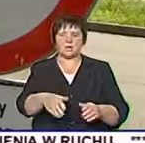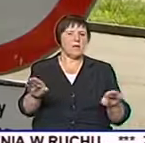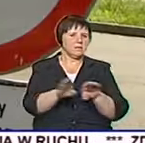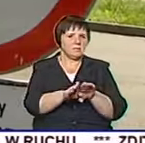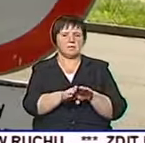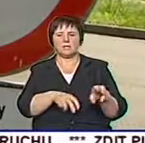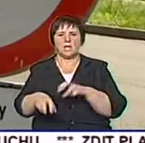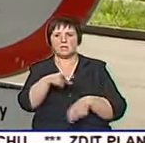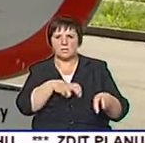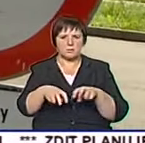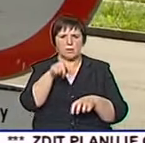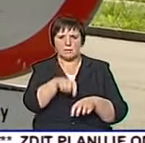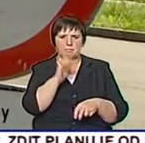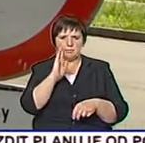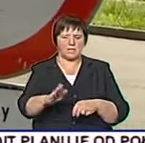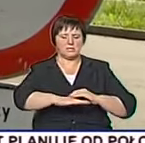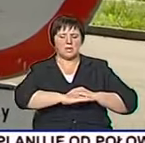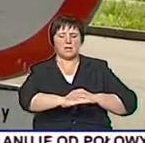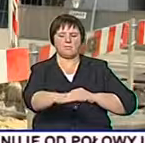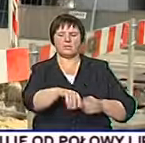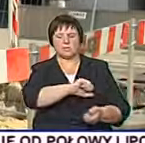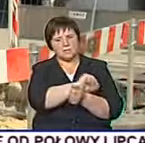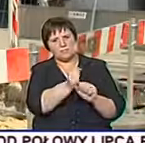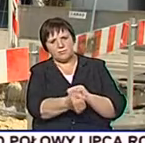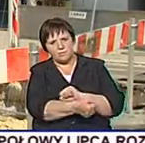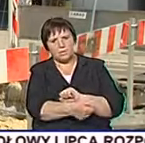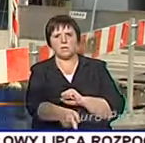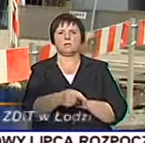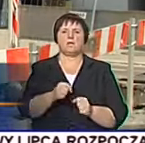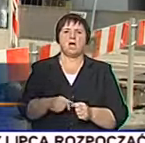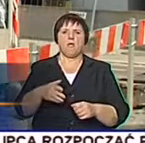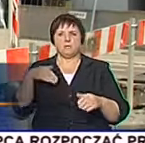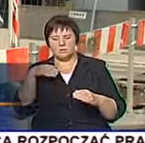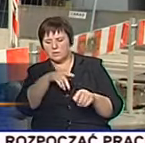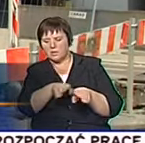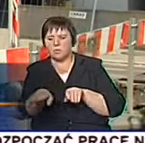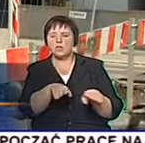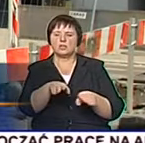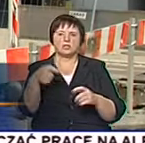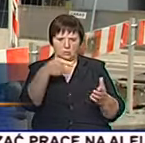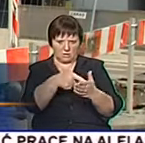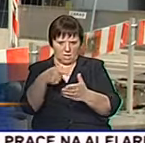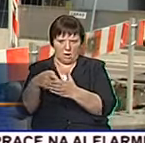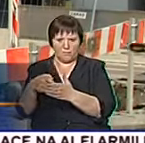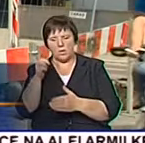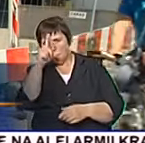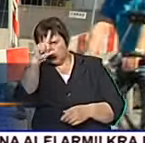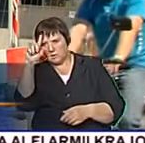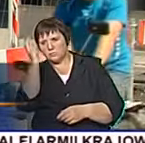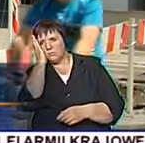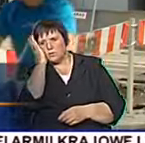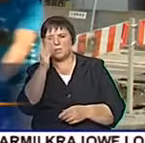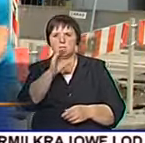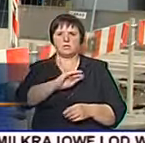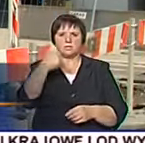ruchu. Na tym odcinku będzie wymieniona cała nawierzchnia. Dopuszczone są wjazdy docelowe dla mieszkańców. Jeszcze przez tydzień będzie